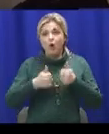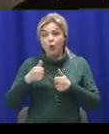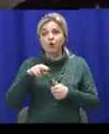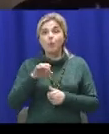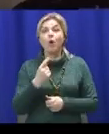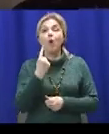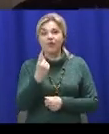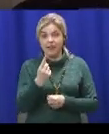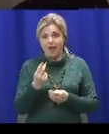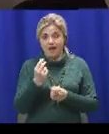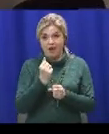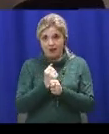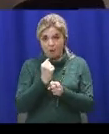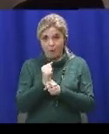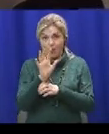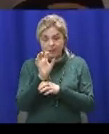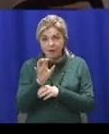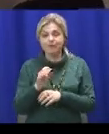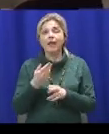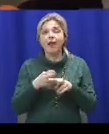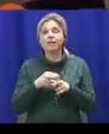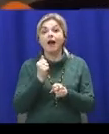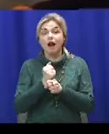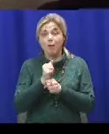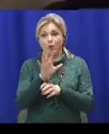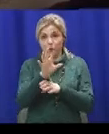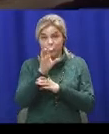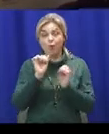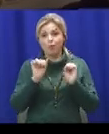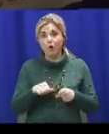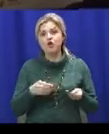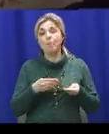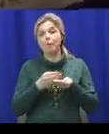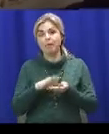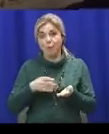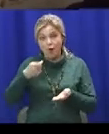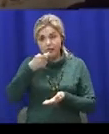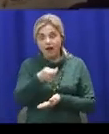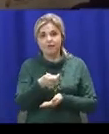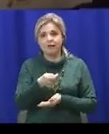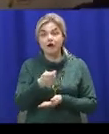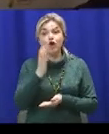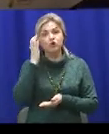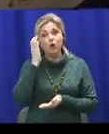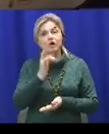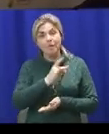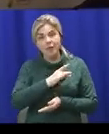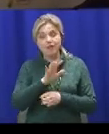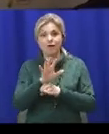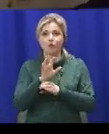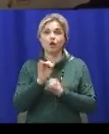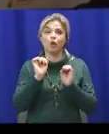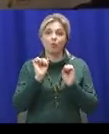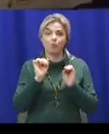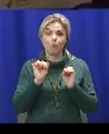роботи. Роботу можна подати як чорно-біло, фотографію можна